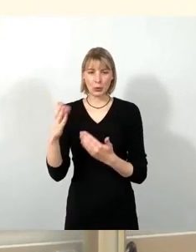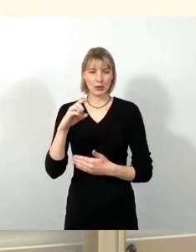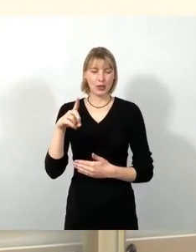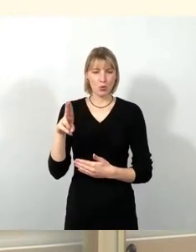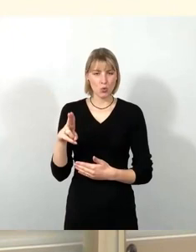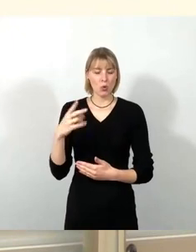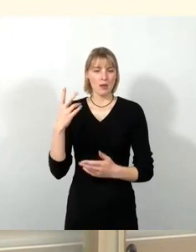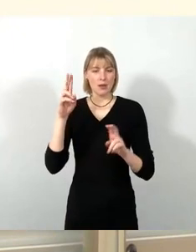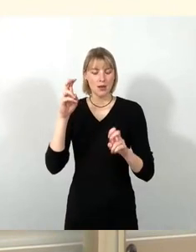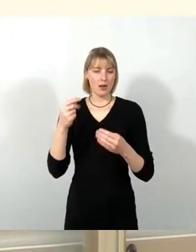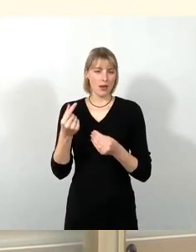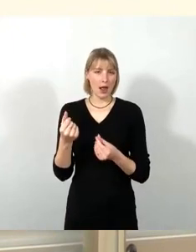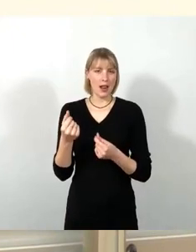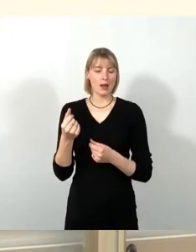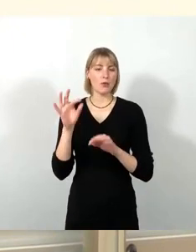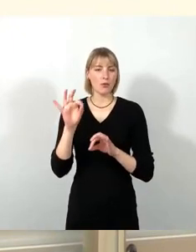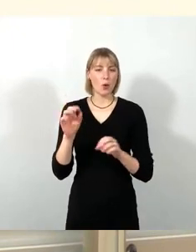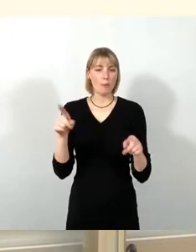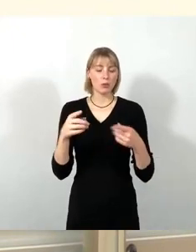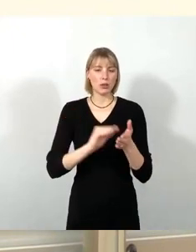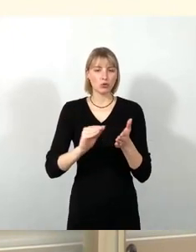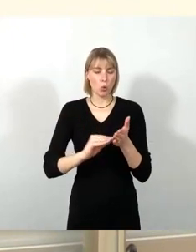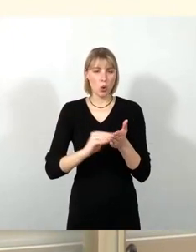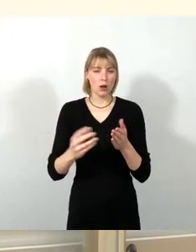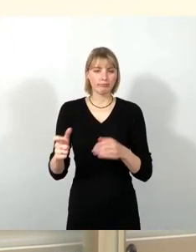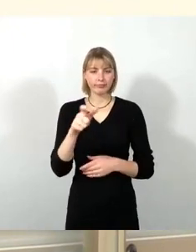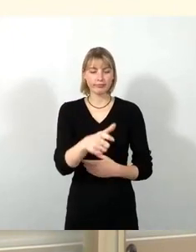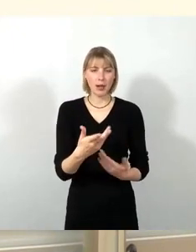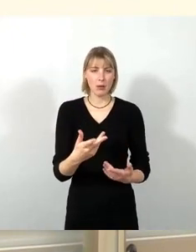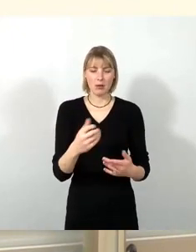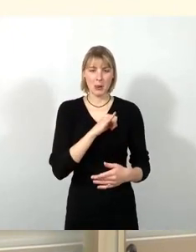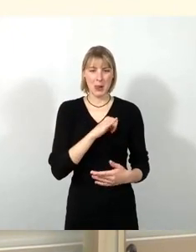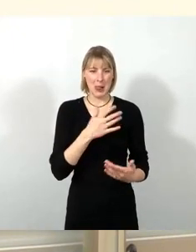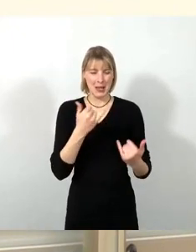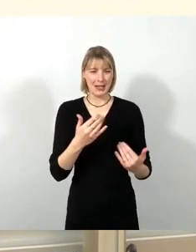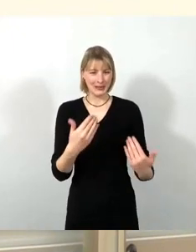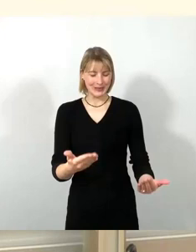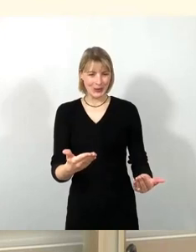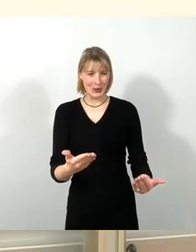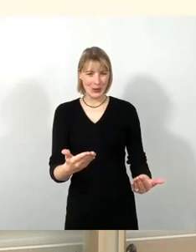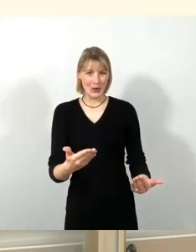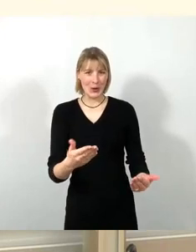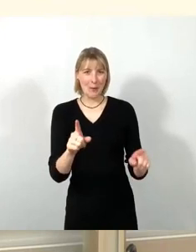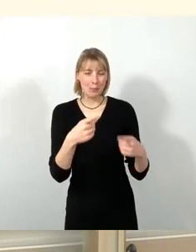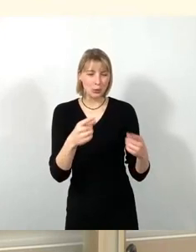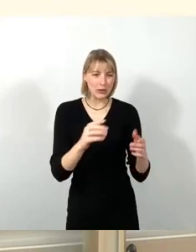privater Trägerschaft, ich finde es fantastisch, aber warum dann Paukenschlag und Goldenes Lamm und nicht Musikschule Otto und Striesen?